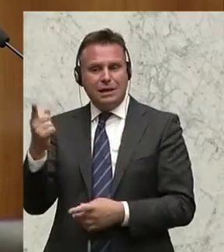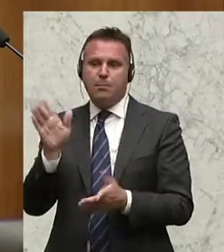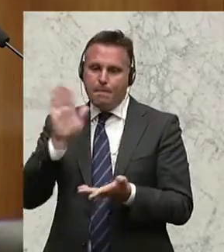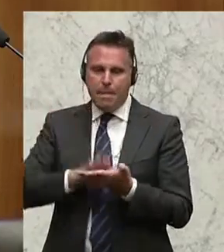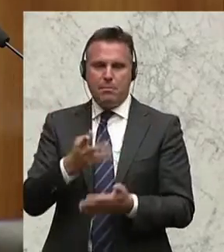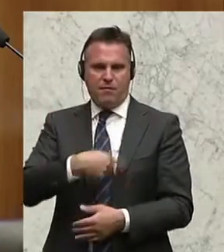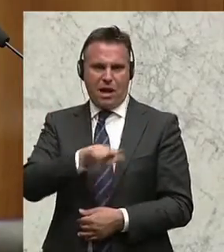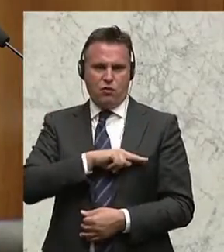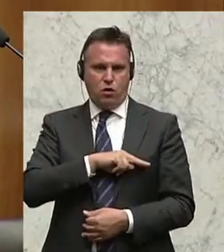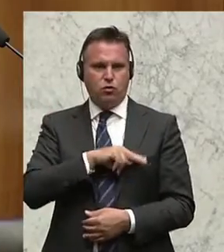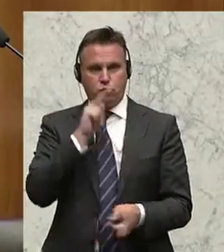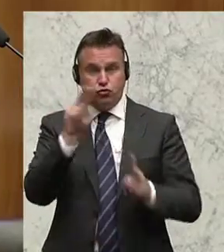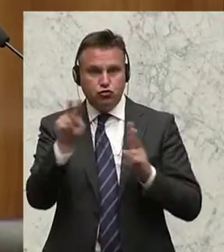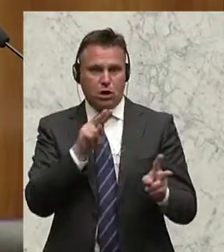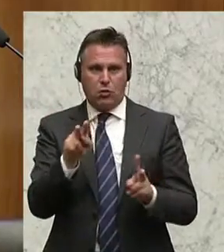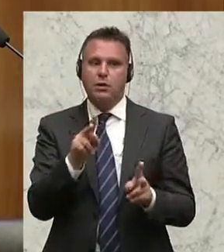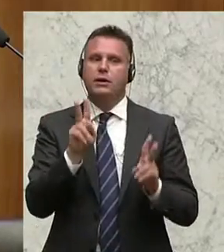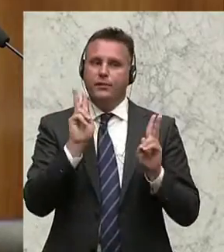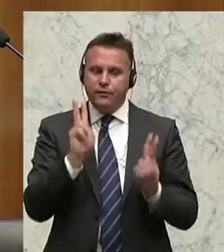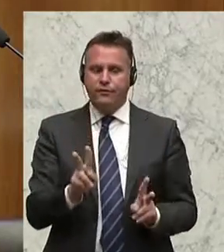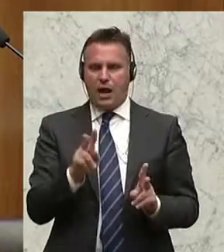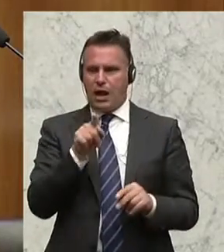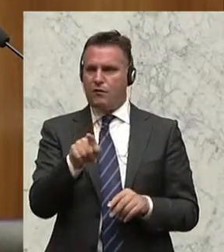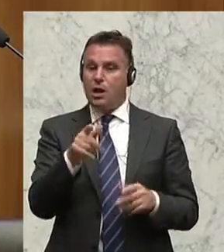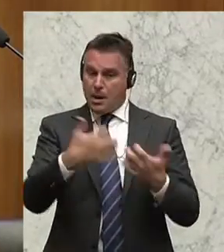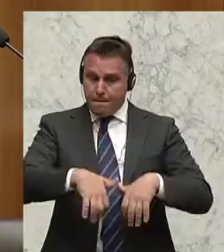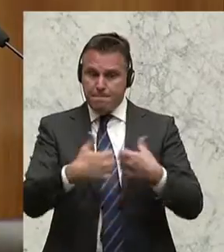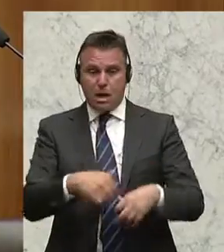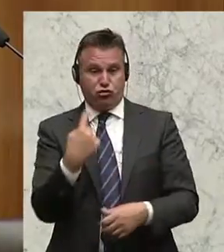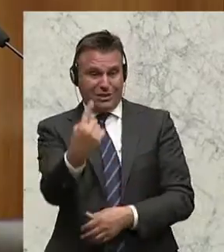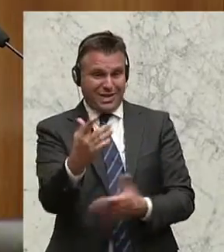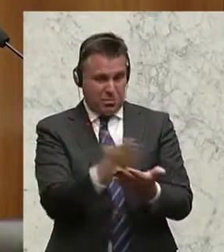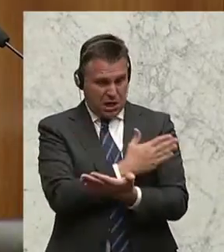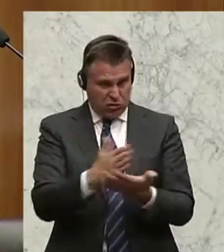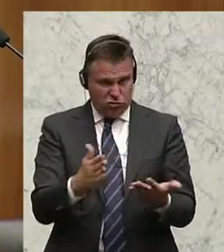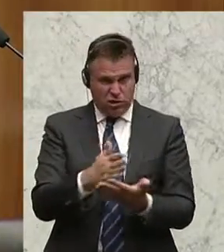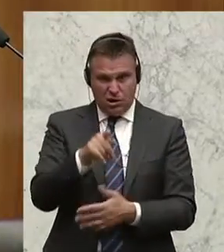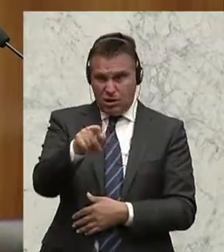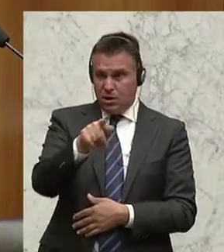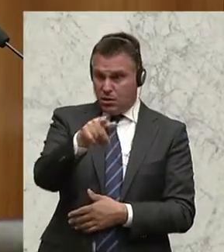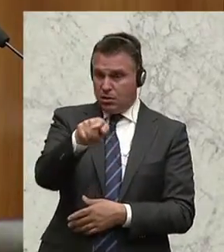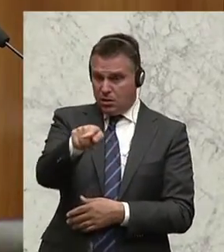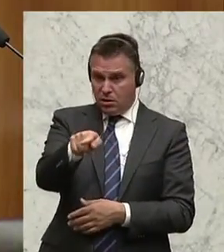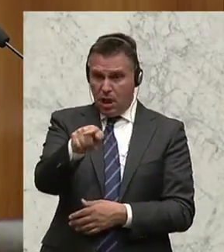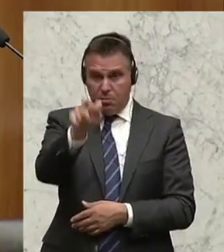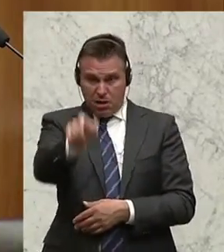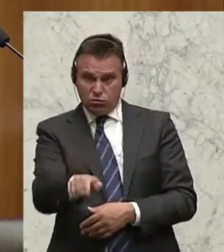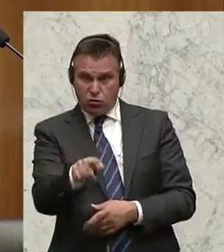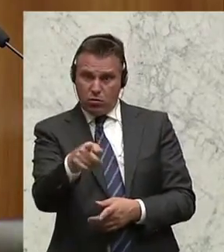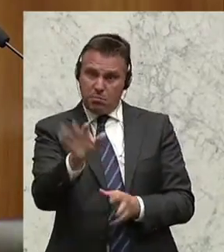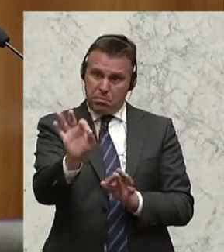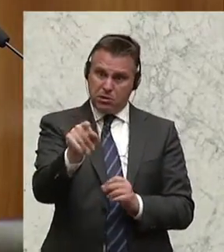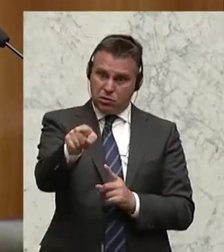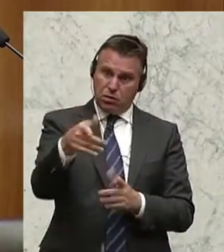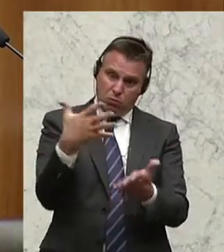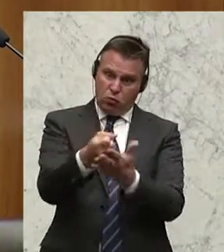ist, was geschieht und es auch nicht zu Situationen kommen kann, wo eine Maschine zu entscheiden hat, ob dieser oder jener zu sterben hat. Das